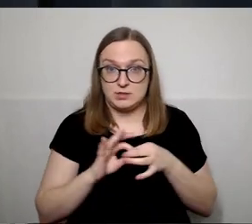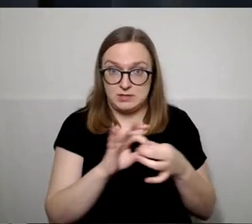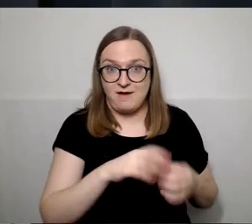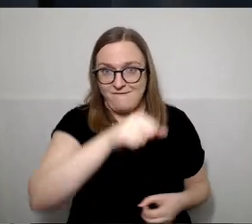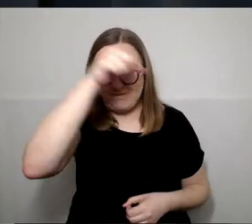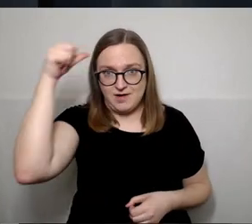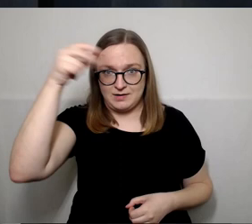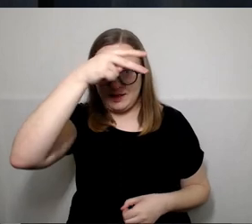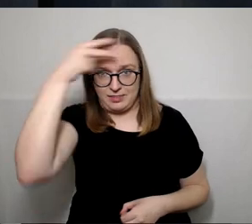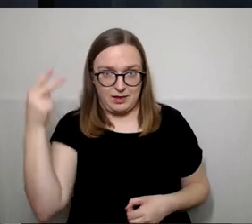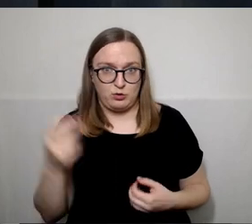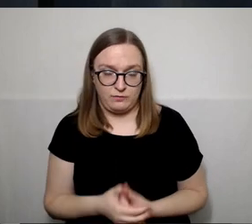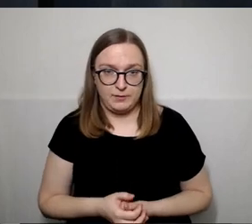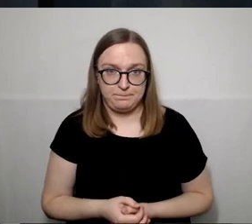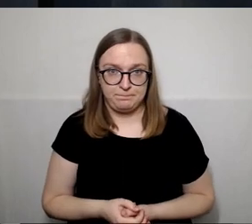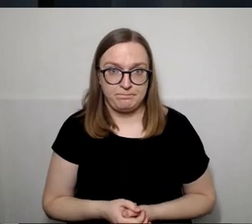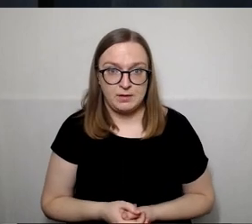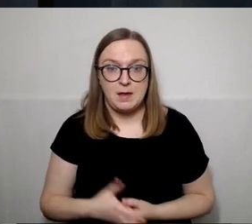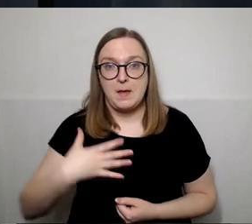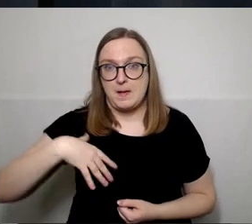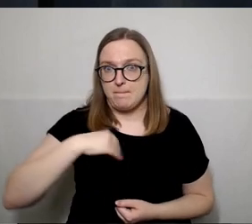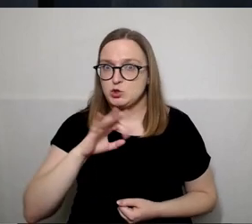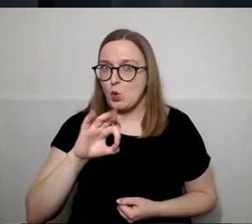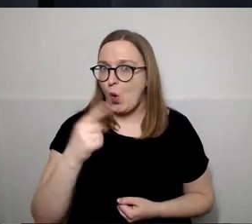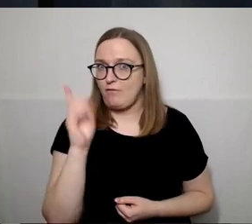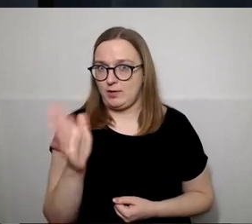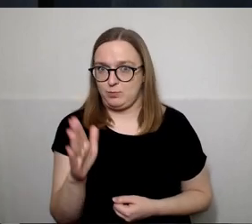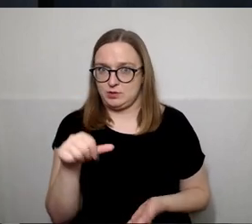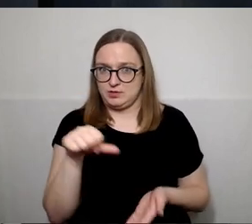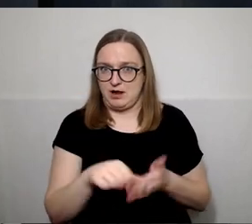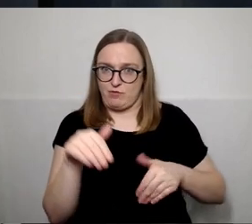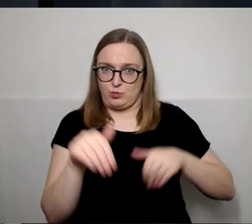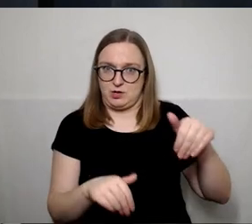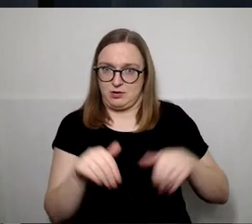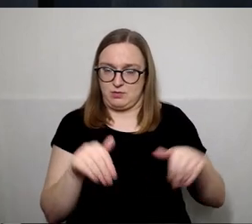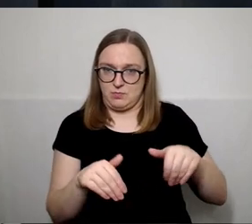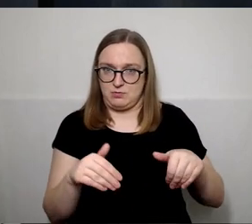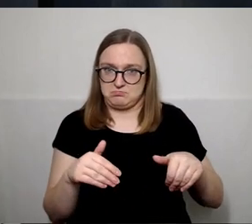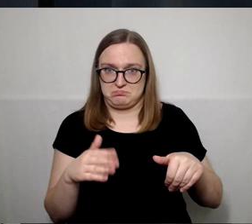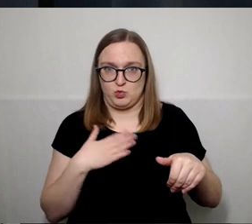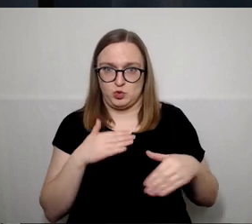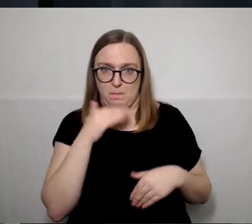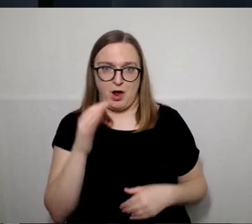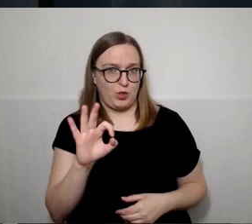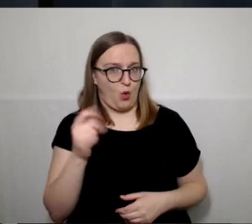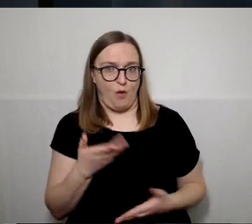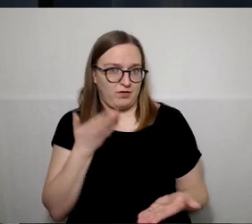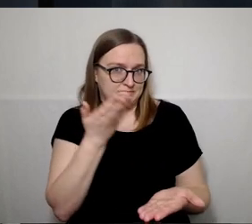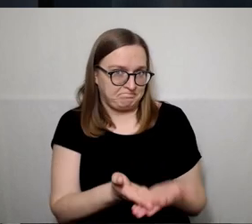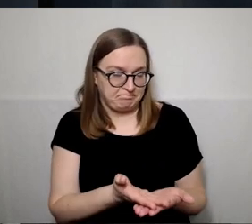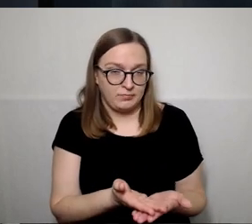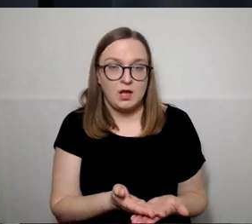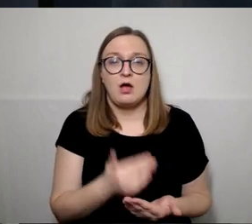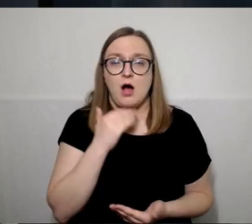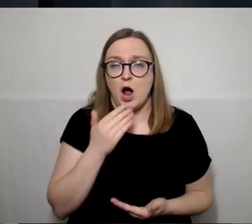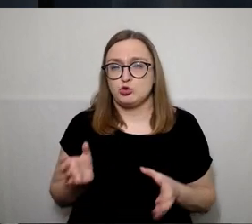vardan Lietuvos. Mes pirmą kartą dalyvaujame rinkimuose, ši rinkimai mums yra pirmieji. Aišku, mes subūrėme